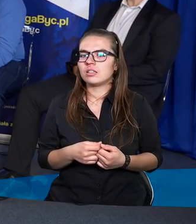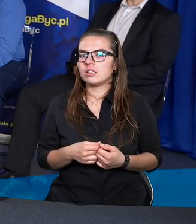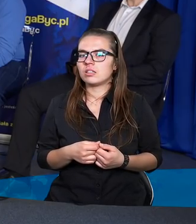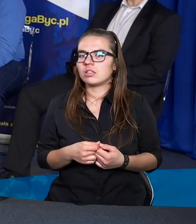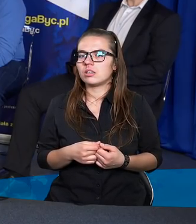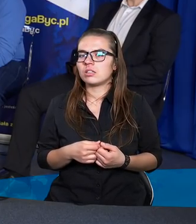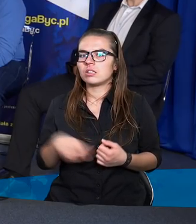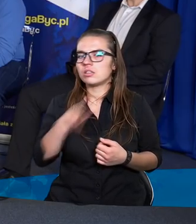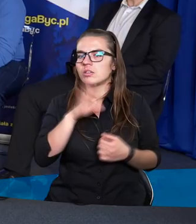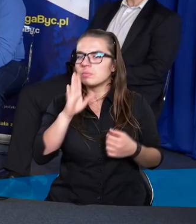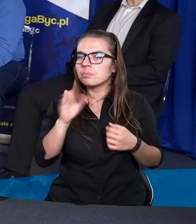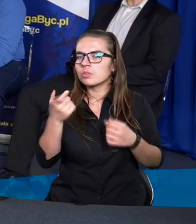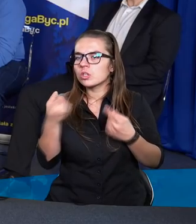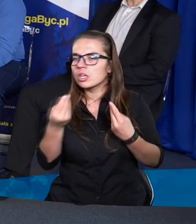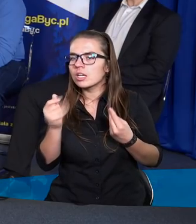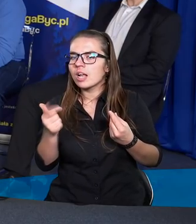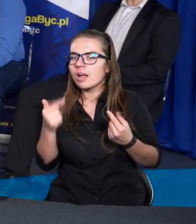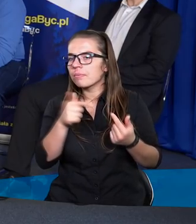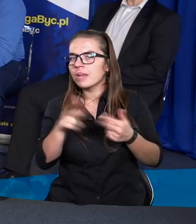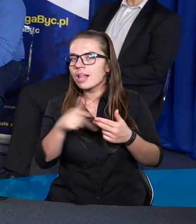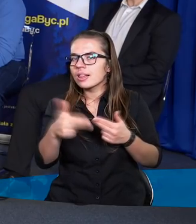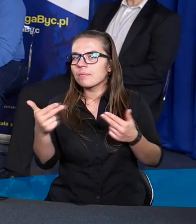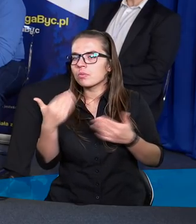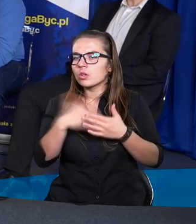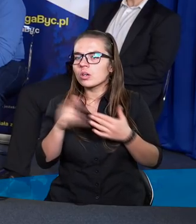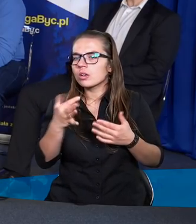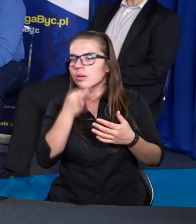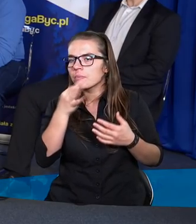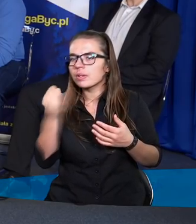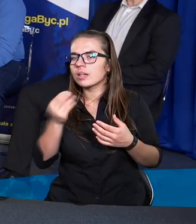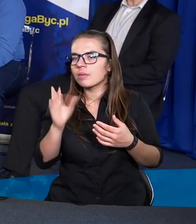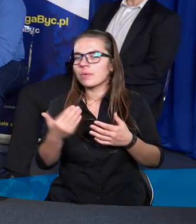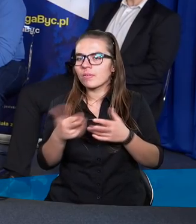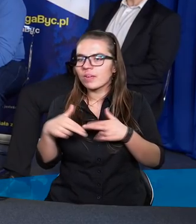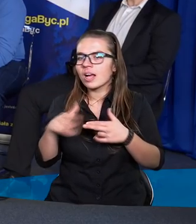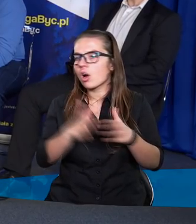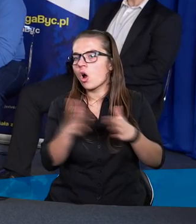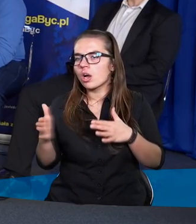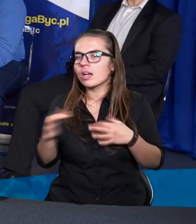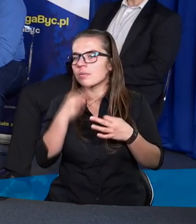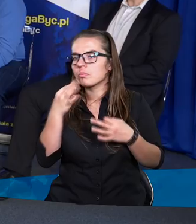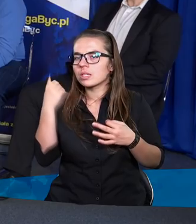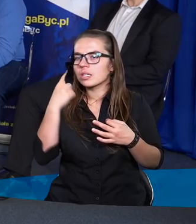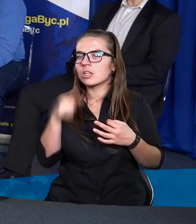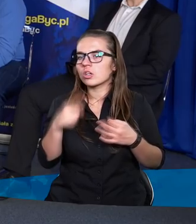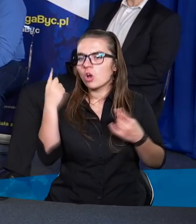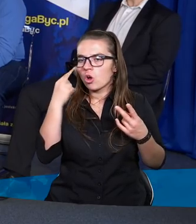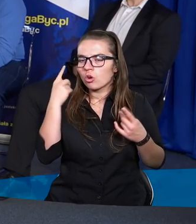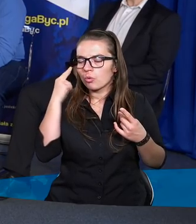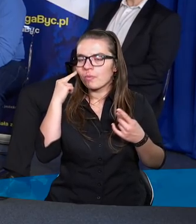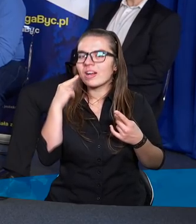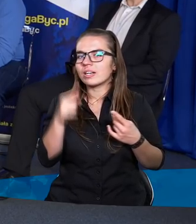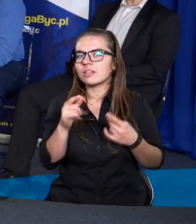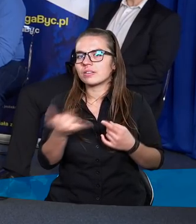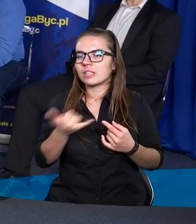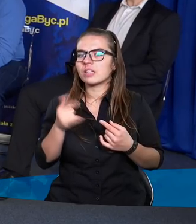Czy jeszcze w tym temacie jakieś może mamy myśli? Ono to jest temat, który się nie kończy i to pytanie, ono zawsze wraca przy kolejnych naszych rozmowach, dyskusjach.